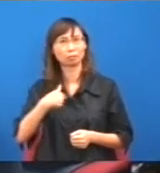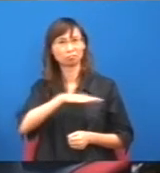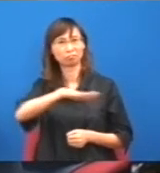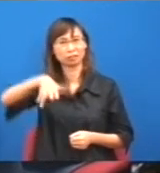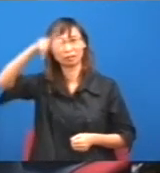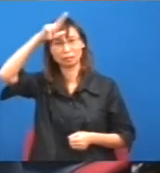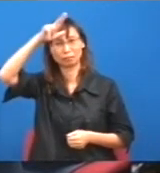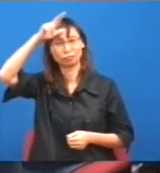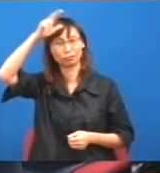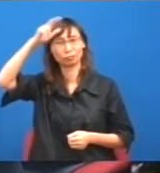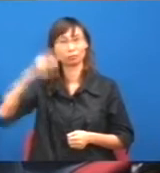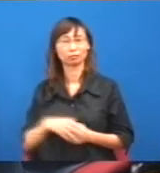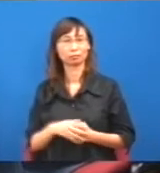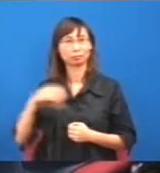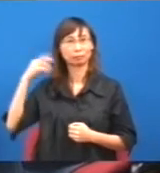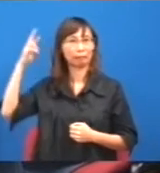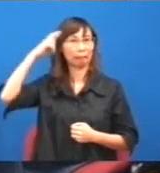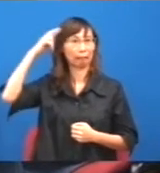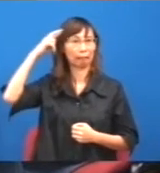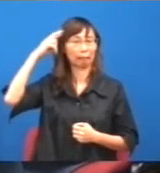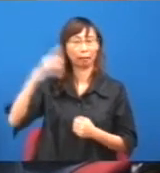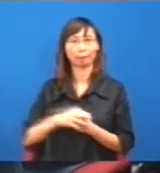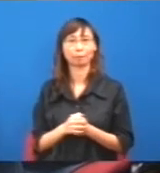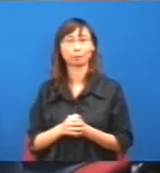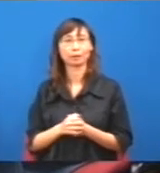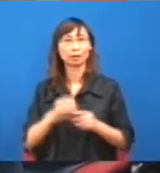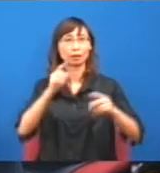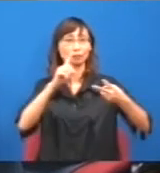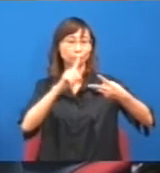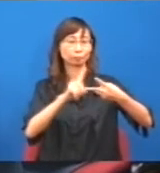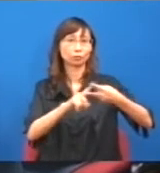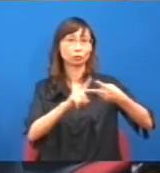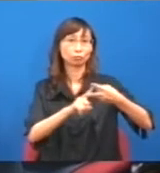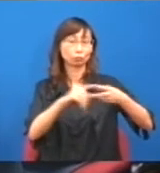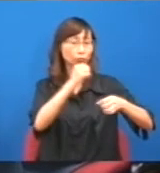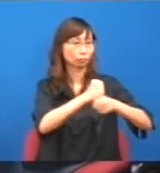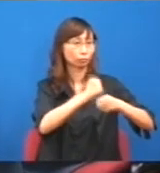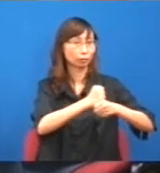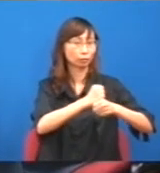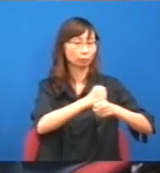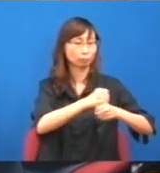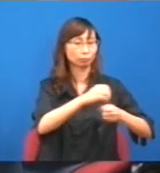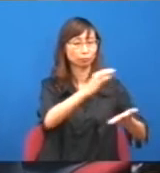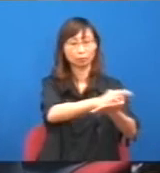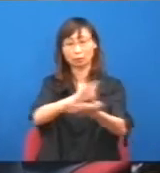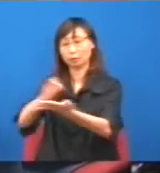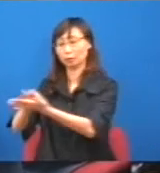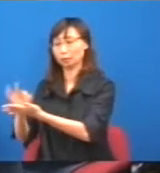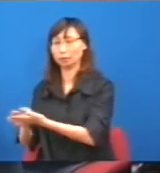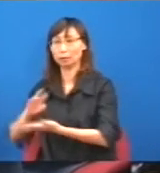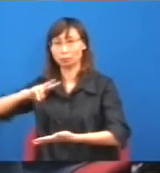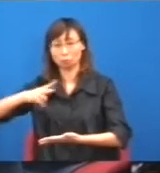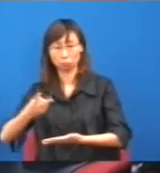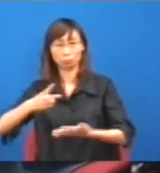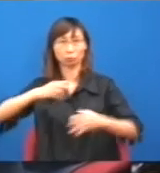傻了之後,在一個工業的廢墟裏面,找幾地出來,一些摩天大廈,